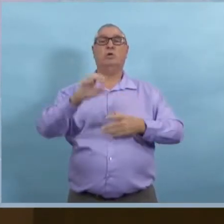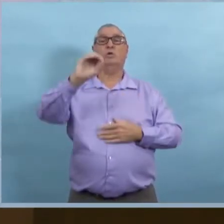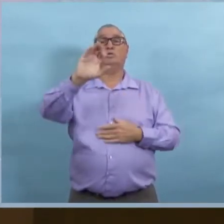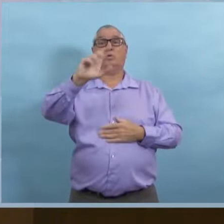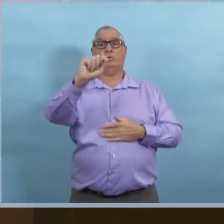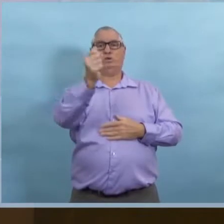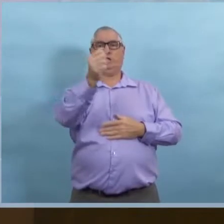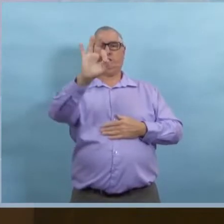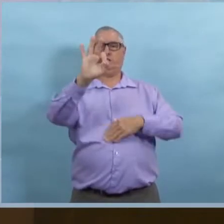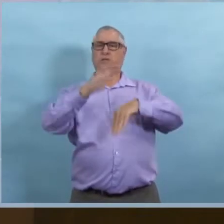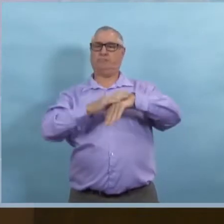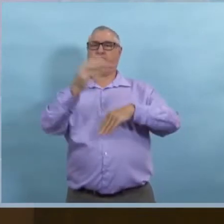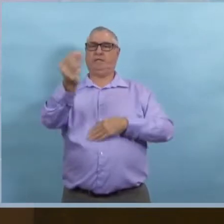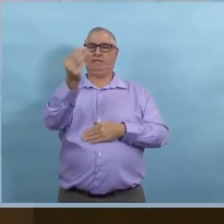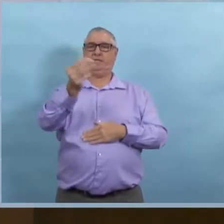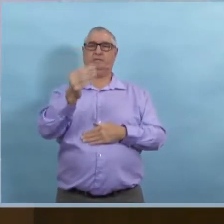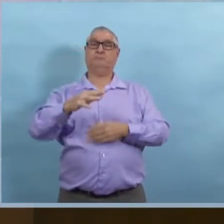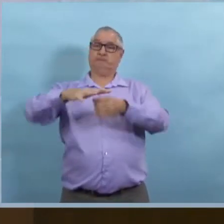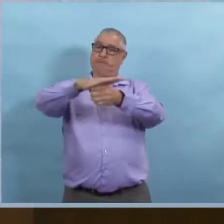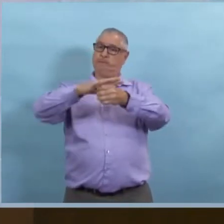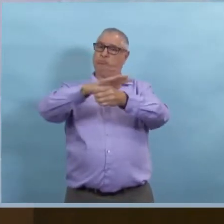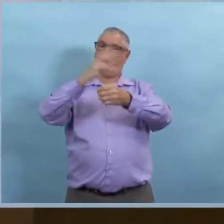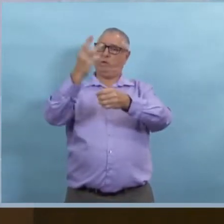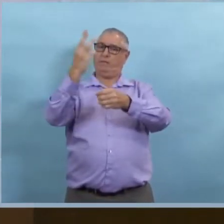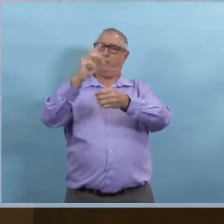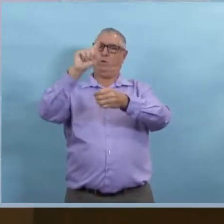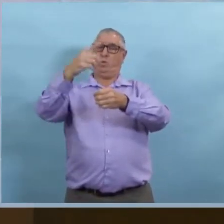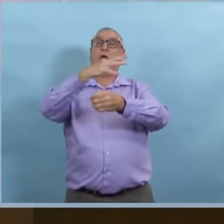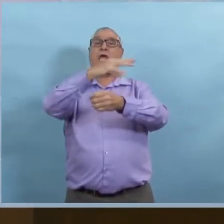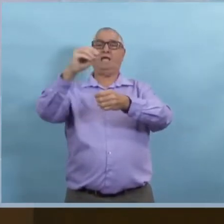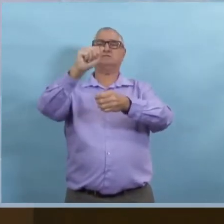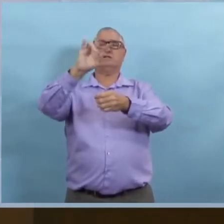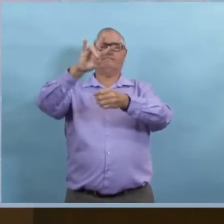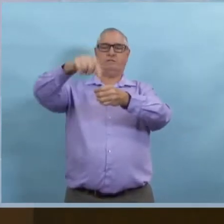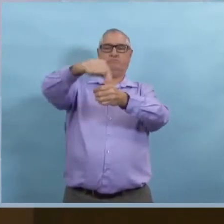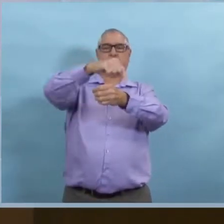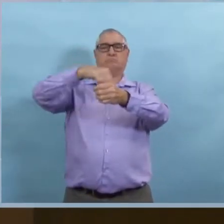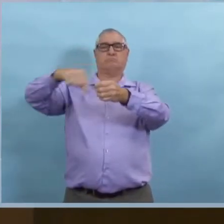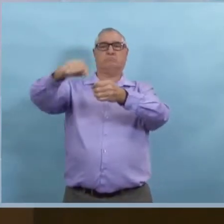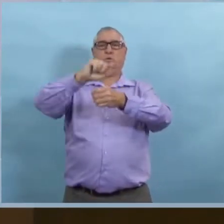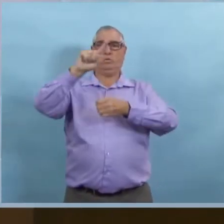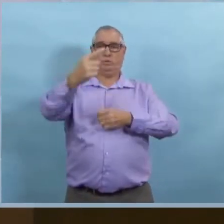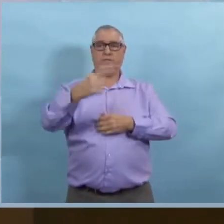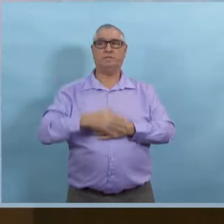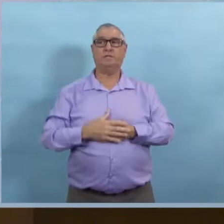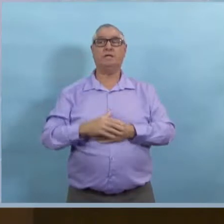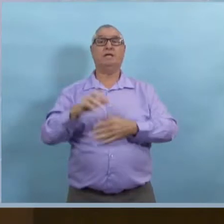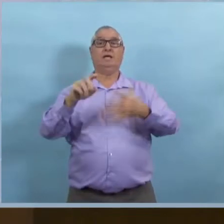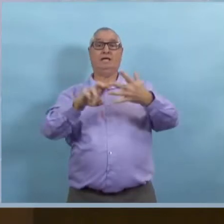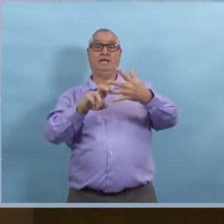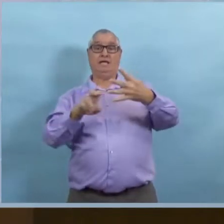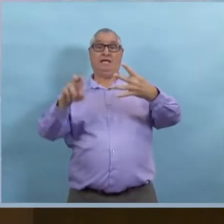19 octobre, on va mettre en place les mesures suivantes pour la région de Winnipeg et les régions avoisinantes.